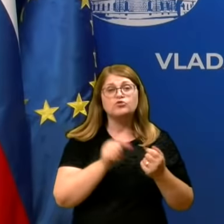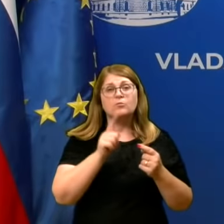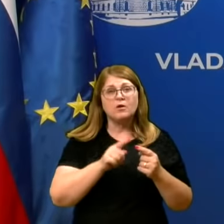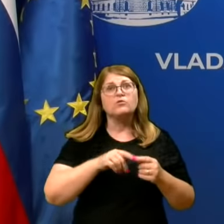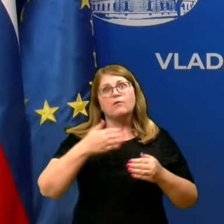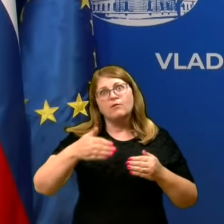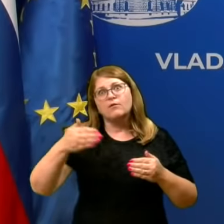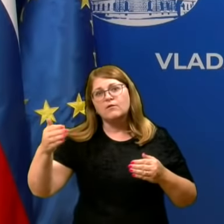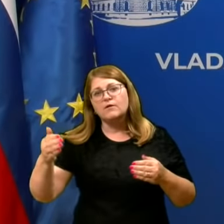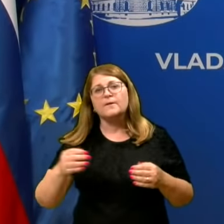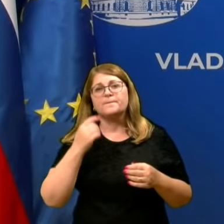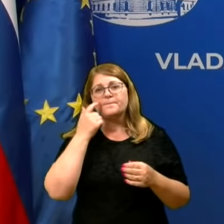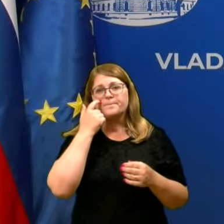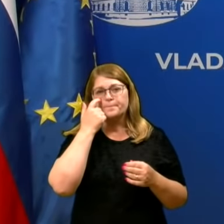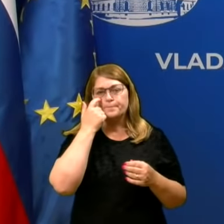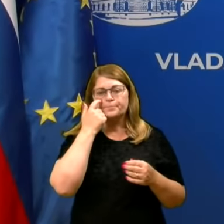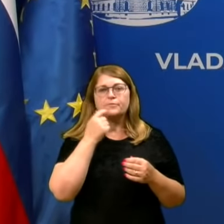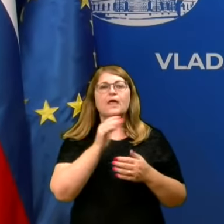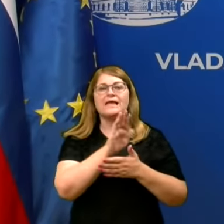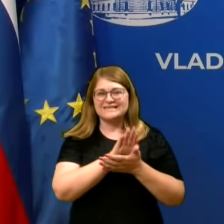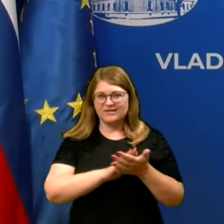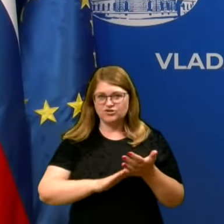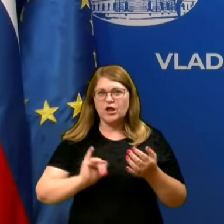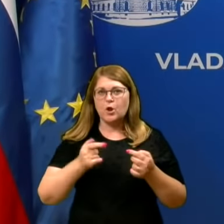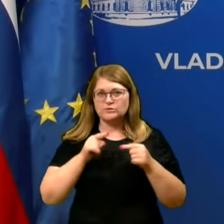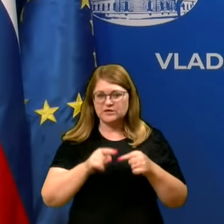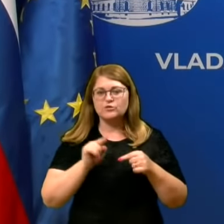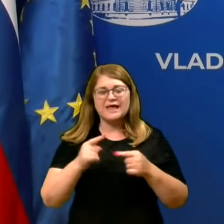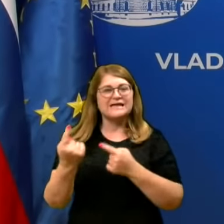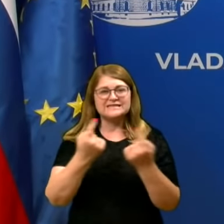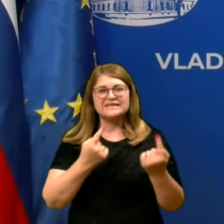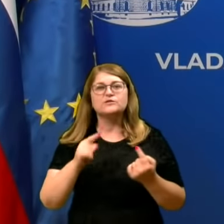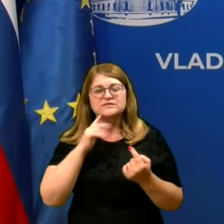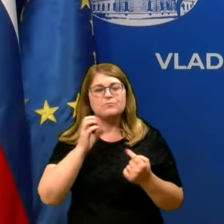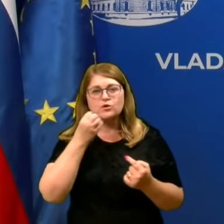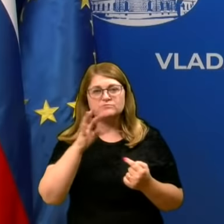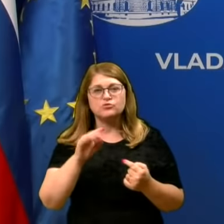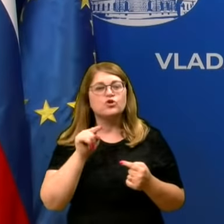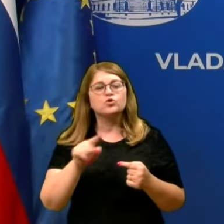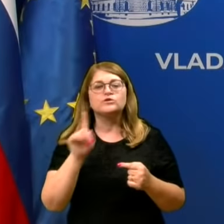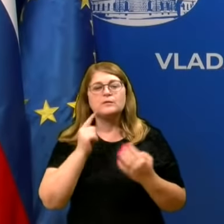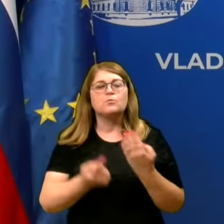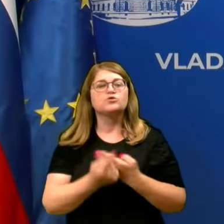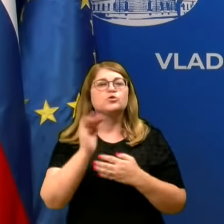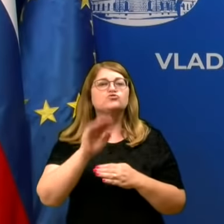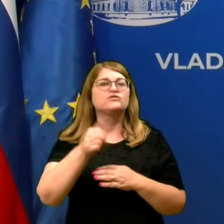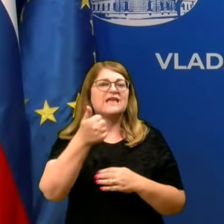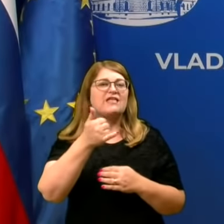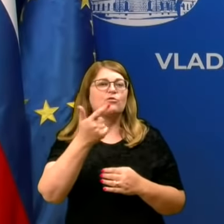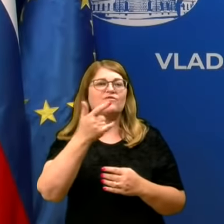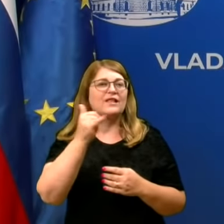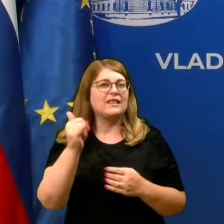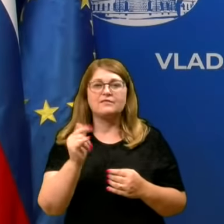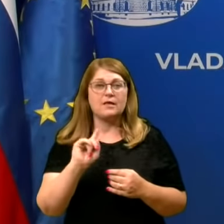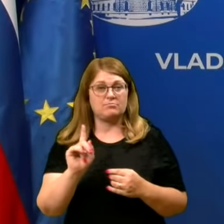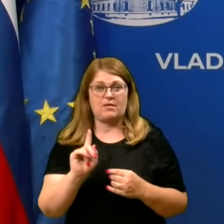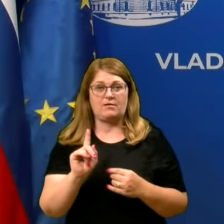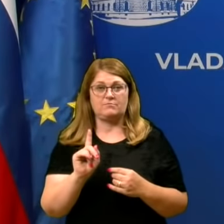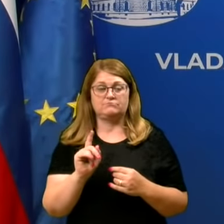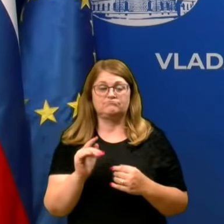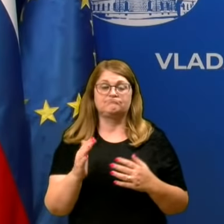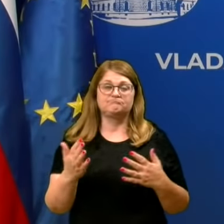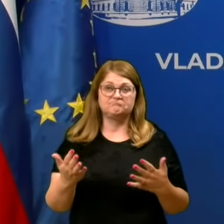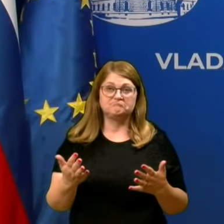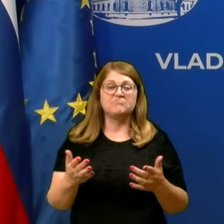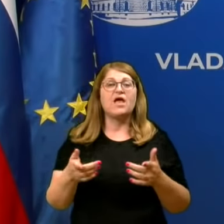da so prvi koraki že stvoreni, da bi se ta situacija zboljšala, to ne mora pričakovati, da se bo zgodilo čez neke mesecev, čez eno leto, čez dve ali tako naprej. Realno